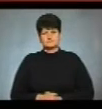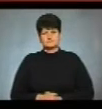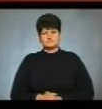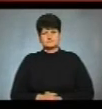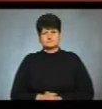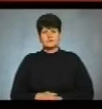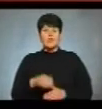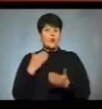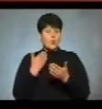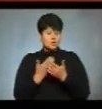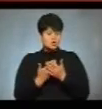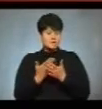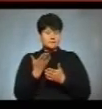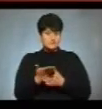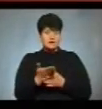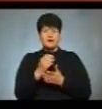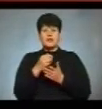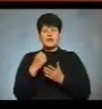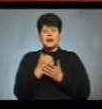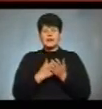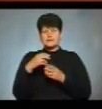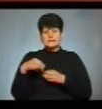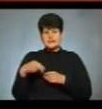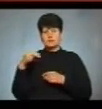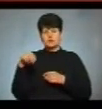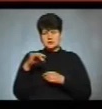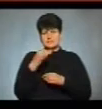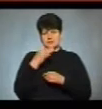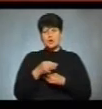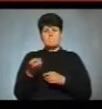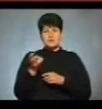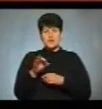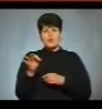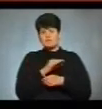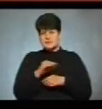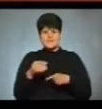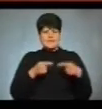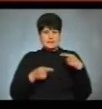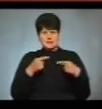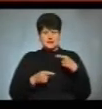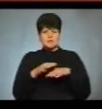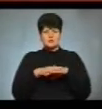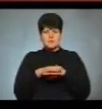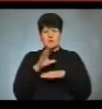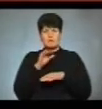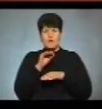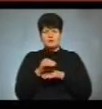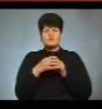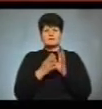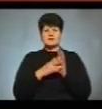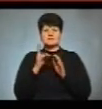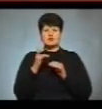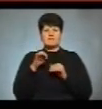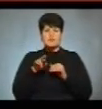Отже, кандидат у президенти Петро Порошенко заявив, що прийде на офіційні дебати на суспільне мовлення 19 квітня. Втім, представники